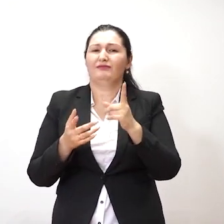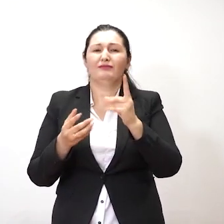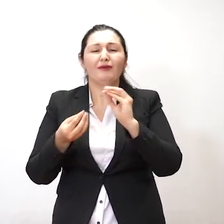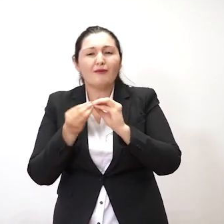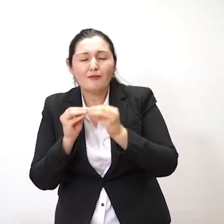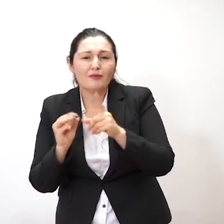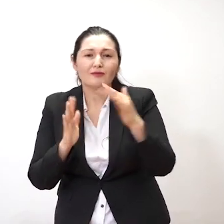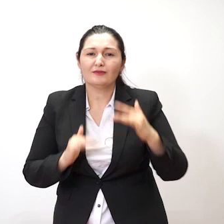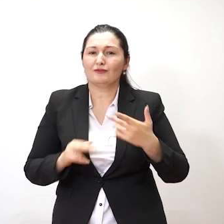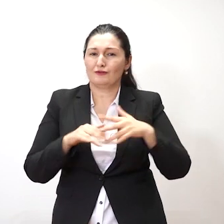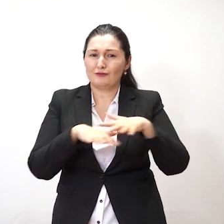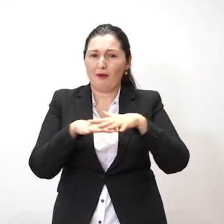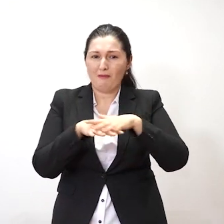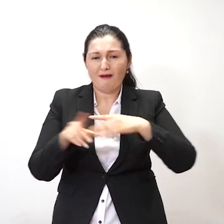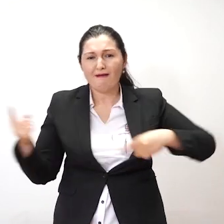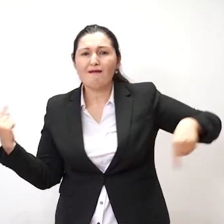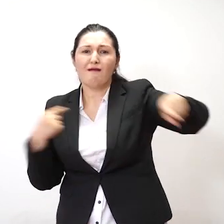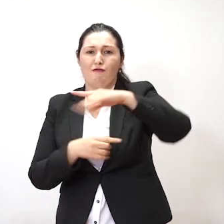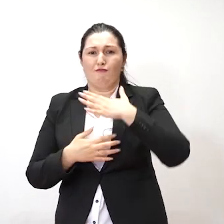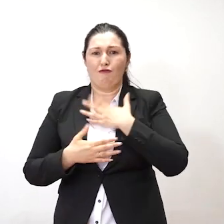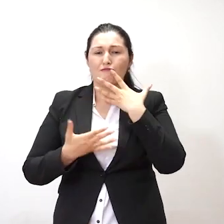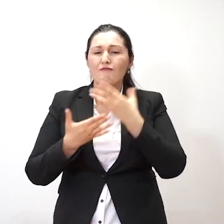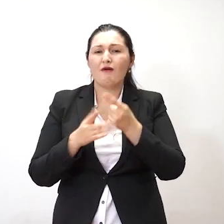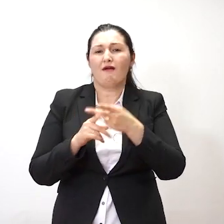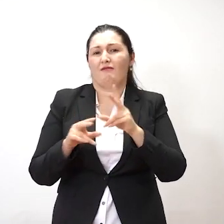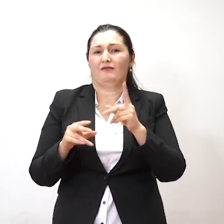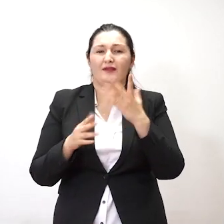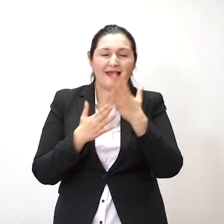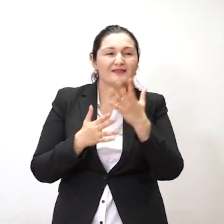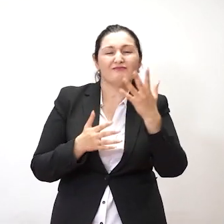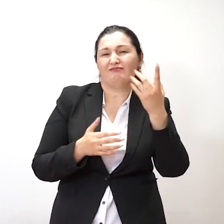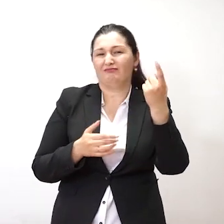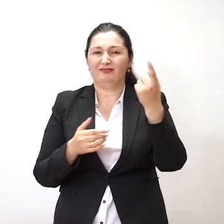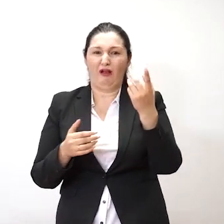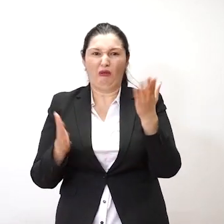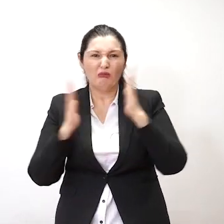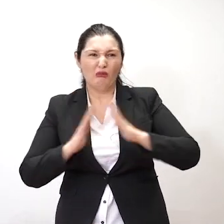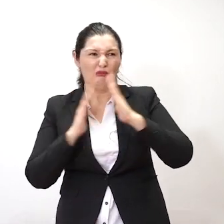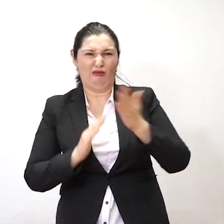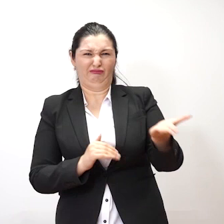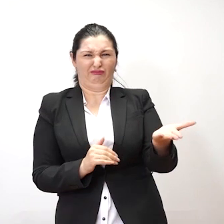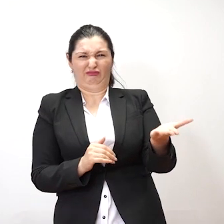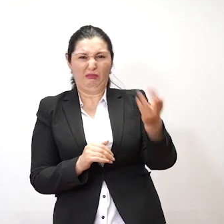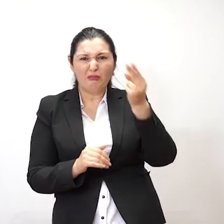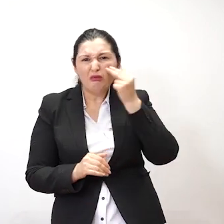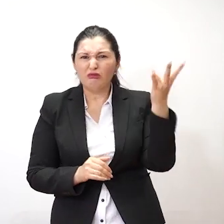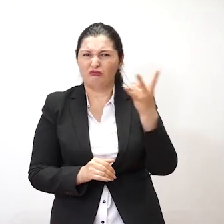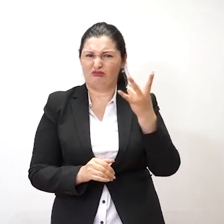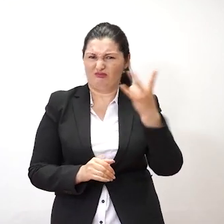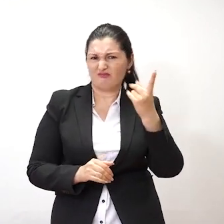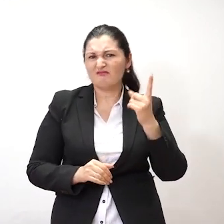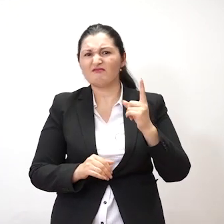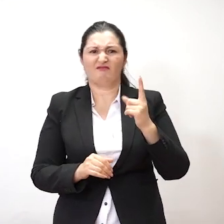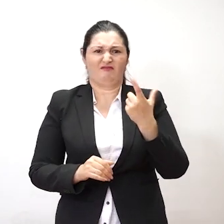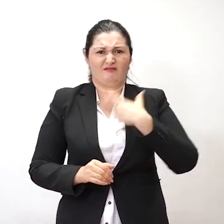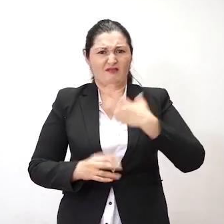برخورد را در جمعه استونتی ما اکثرا خوش قبول ندارند. ما همینگونه فکر می کنیم که مرد باید خیلی غرور داشته